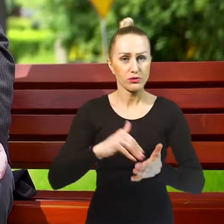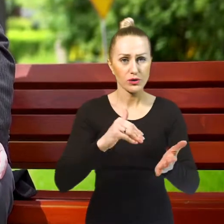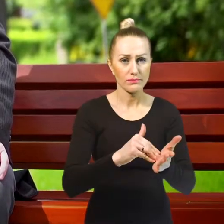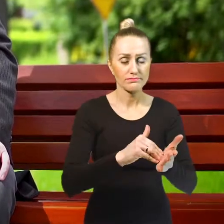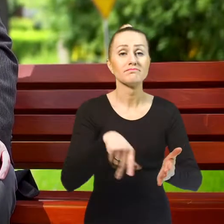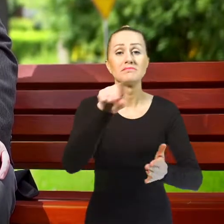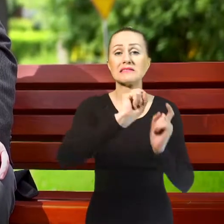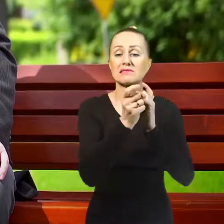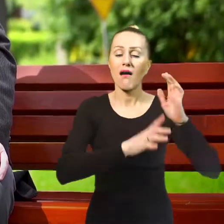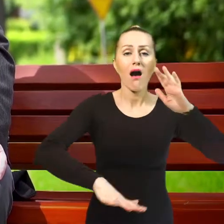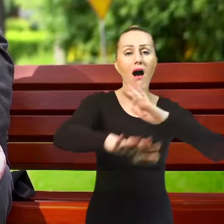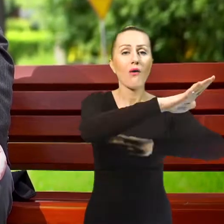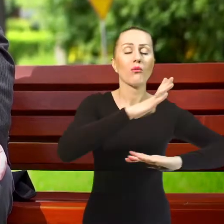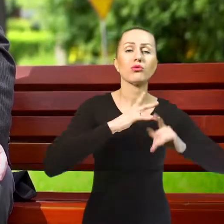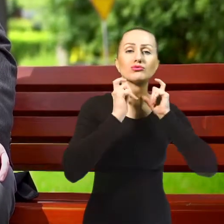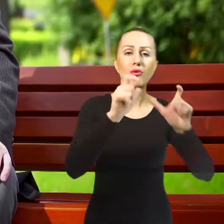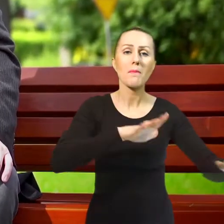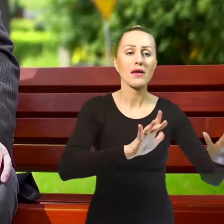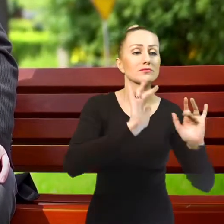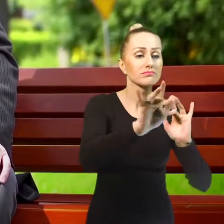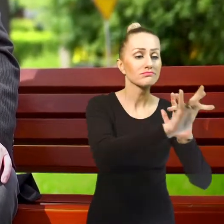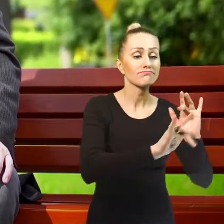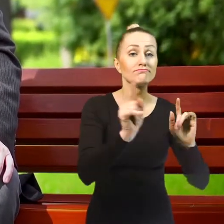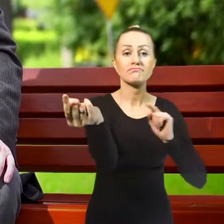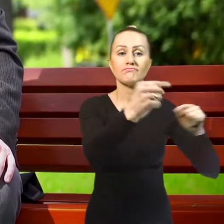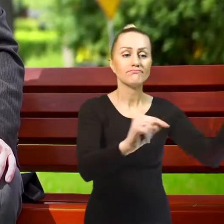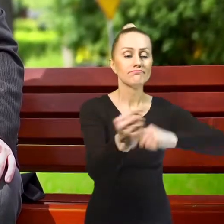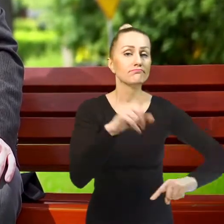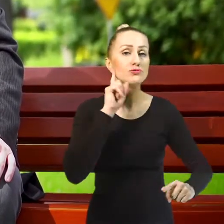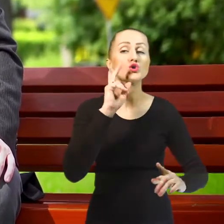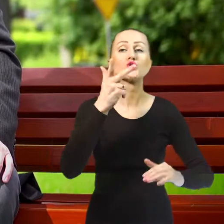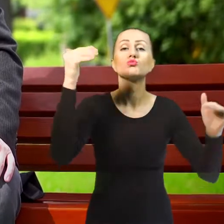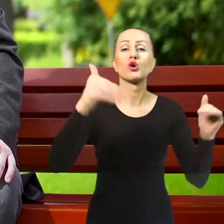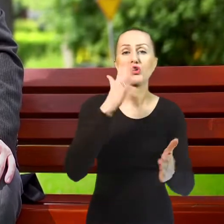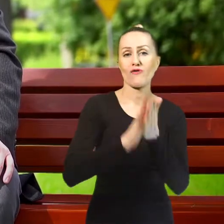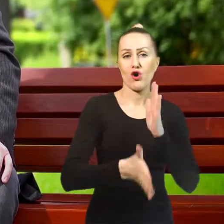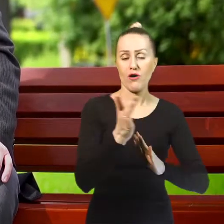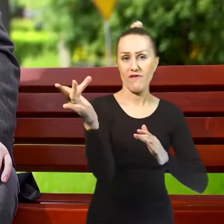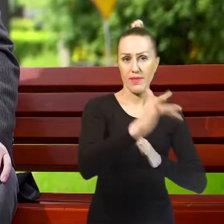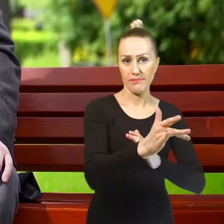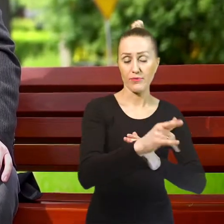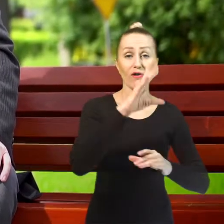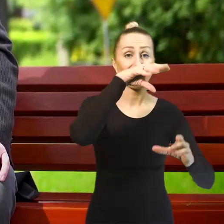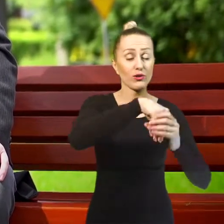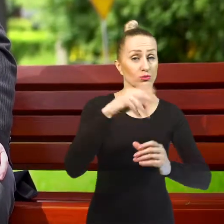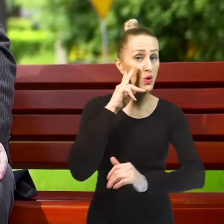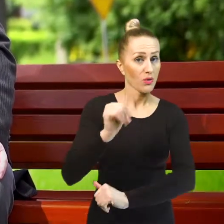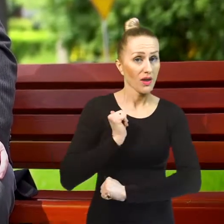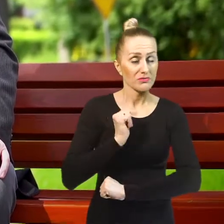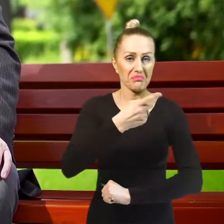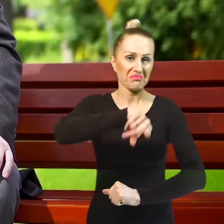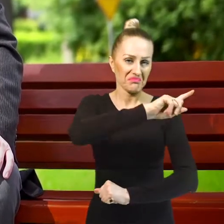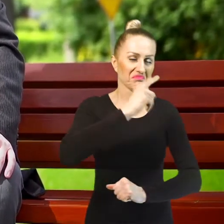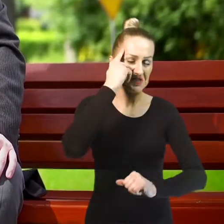kraju stworzono punkty poboru, gdzie zgłaszali się mężczyźni zdolni do noszenia broni. Wśród żołnierzy